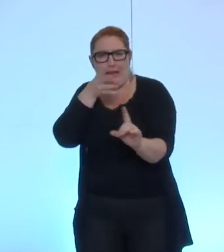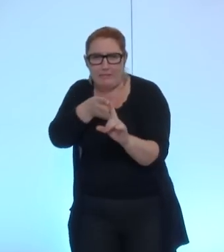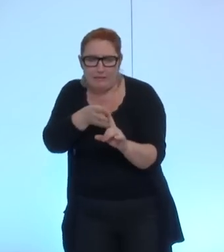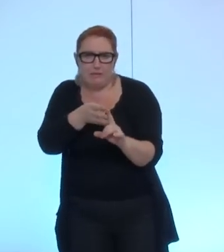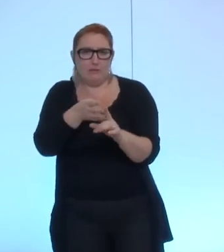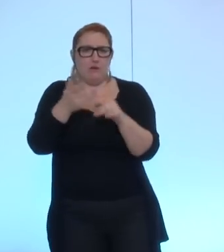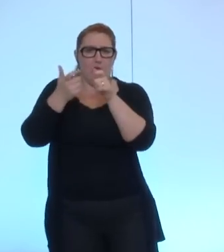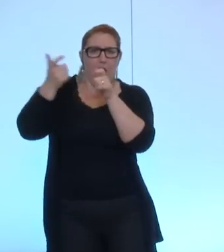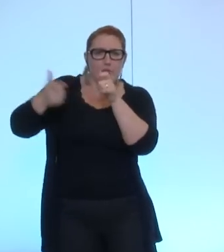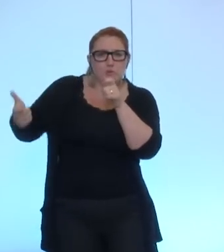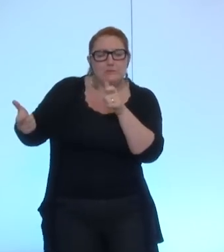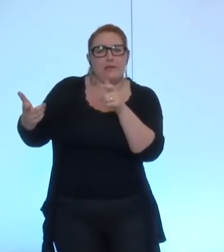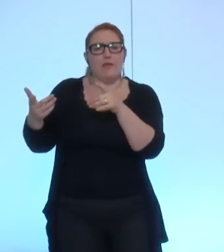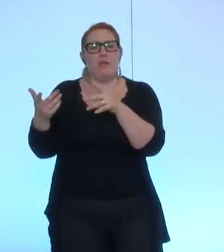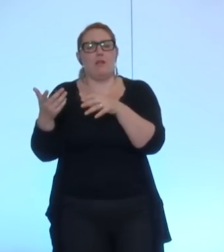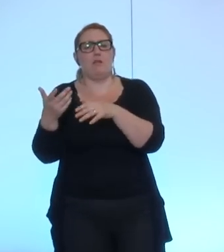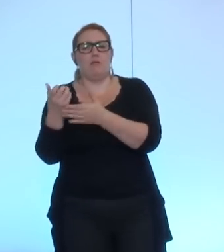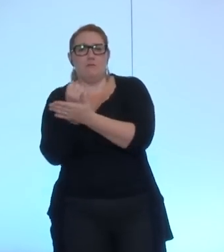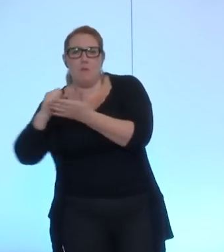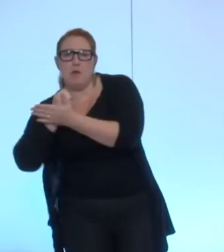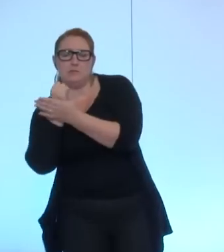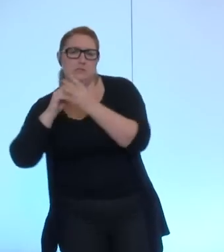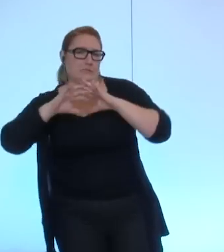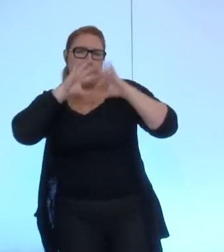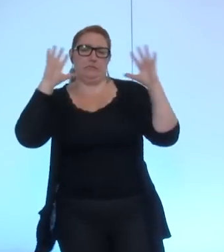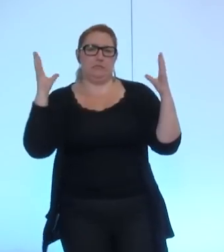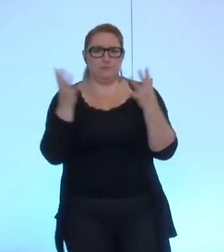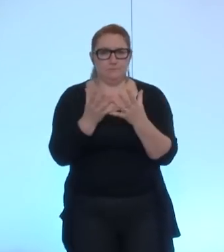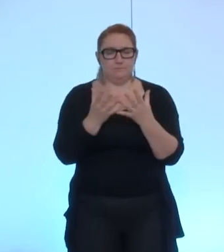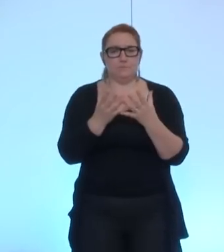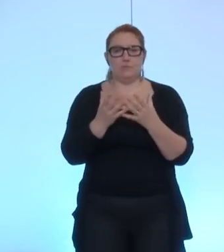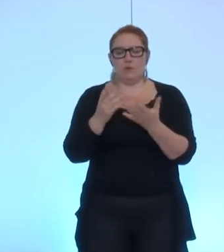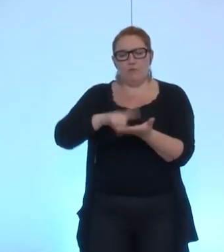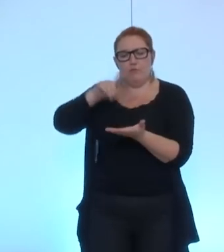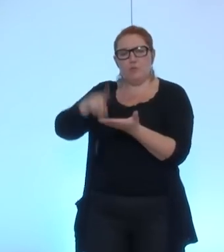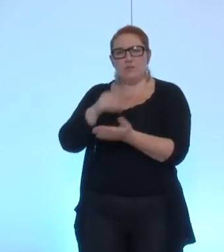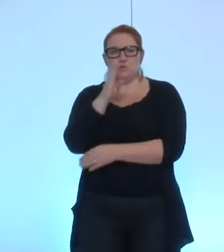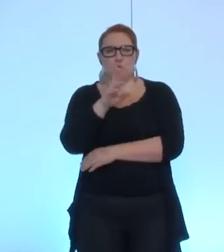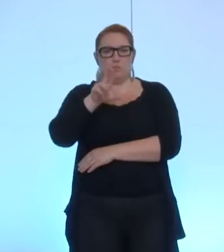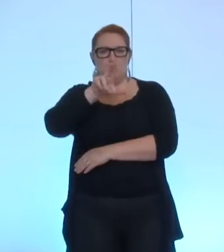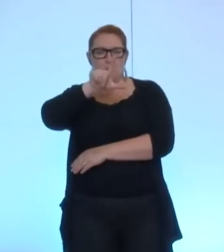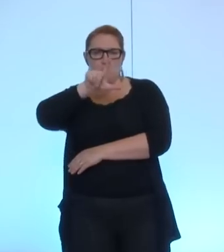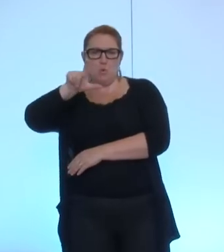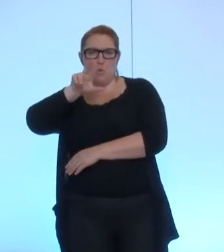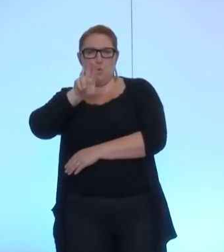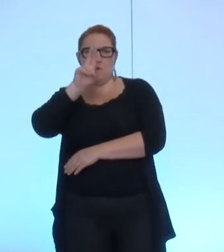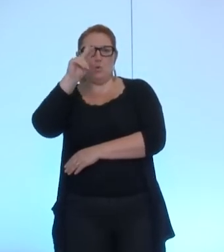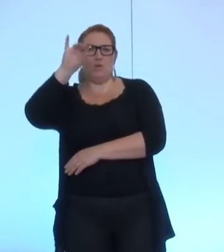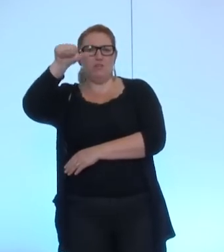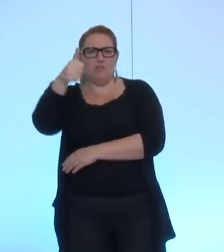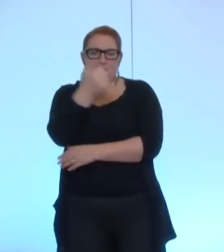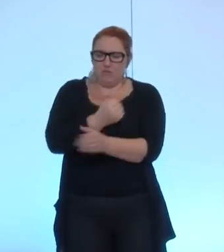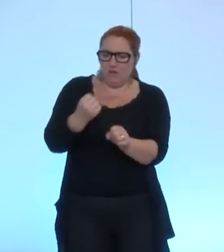portée par la fondation Bulluchian, qui a été créée il a 25 ans, qui est reconnue d'utilité